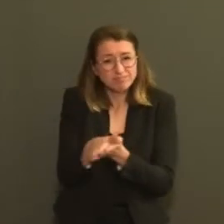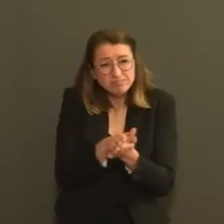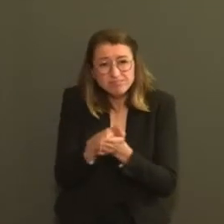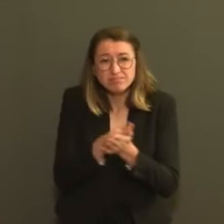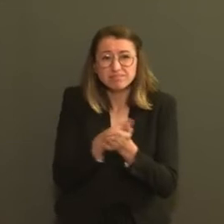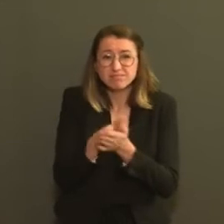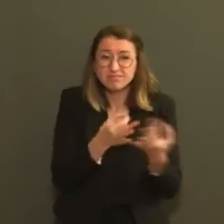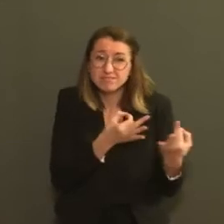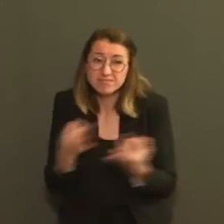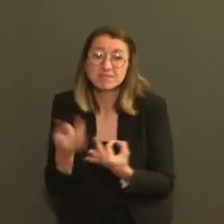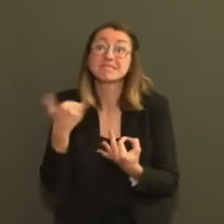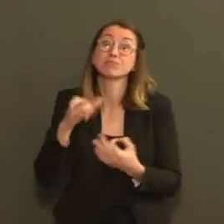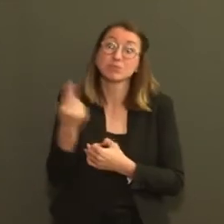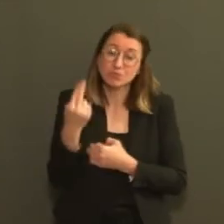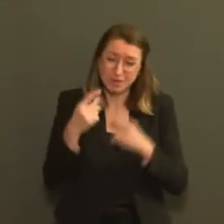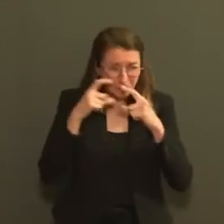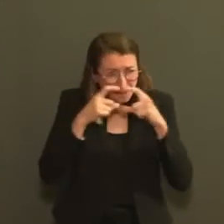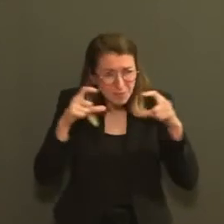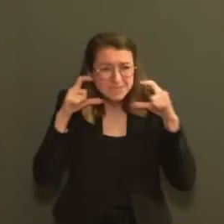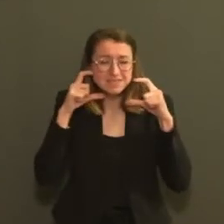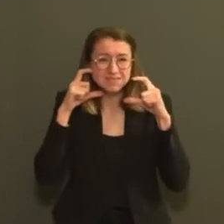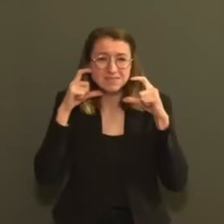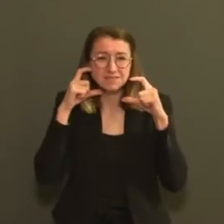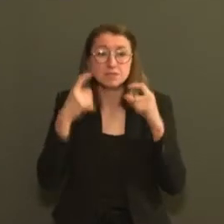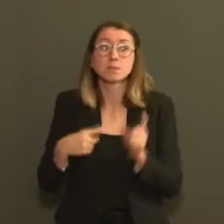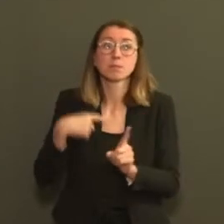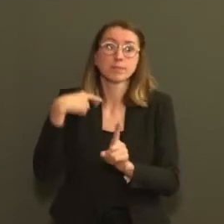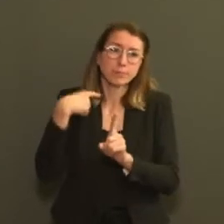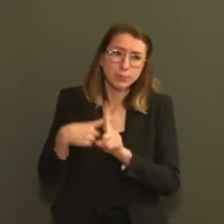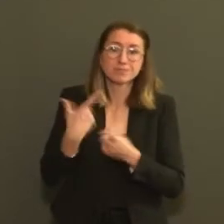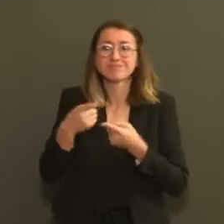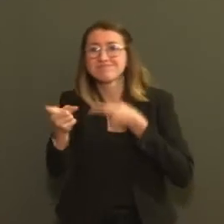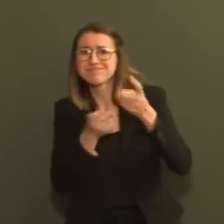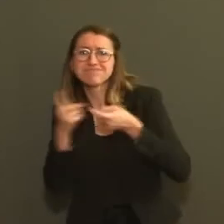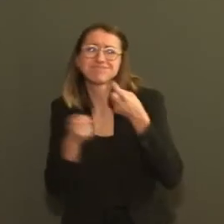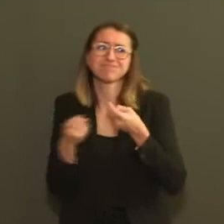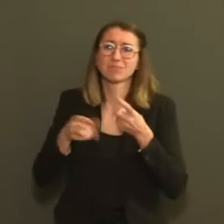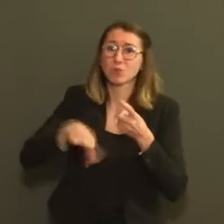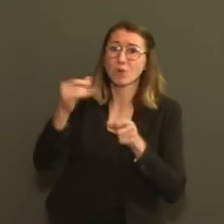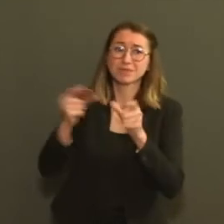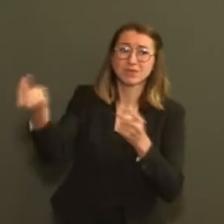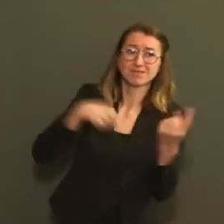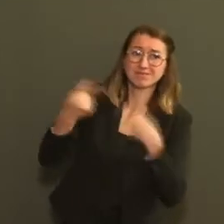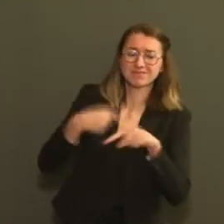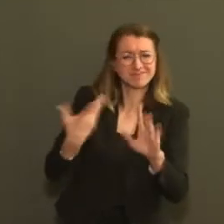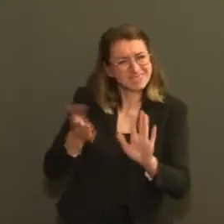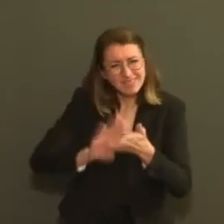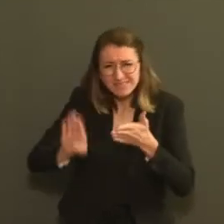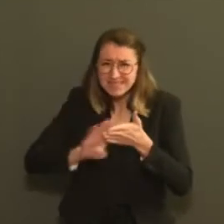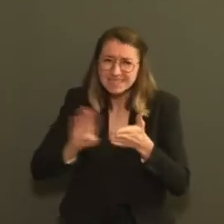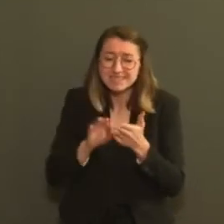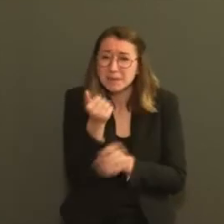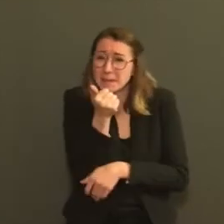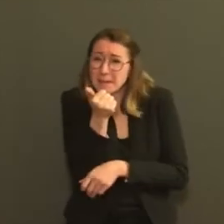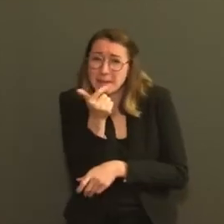faire attention à réserver nos contacts étroits à un nombre minimal de personnes et surtout